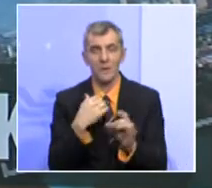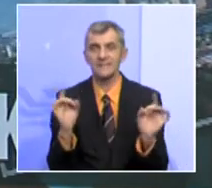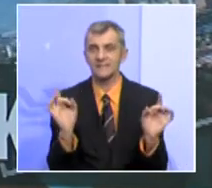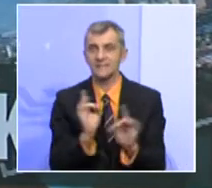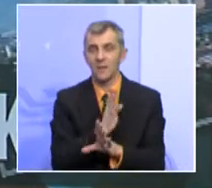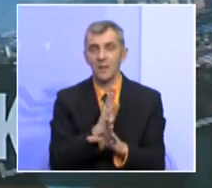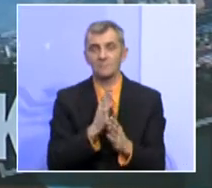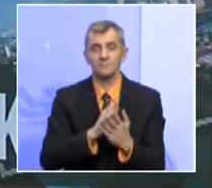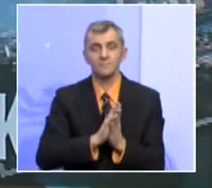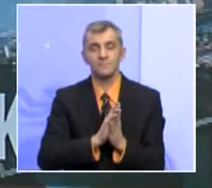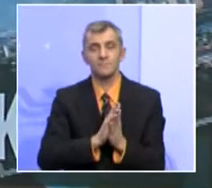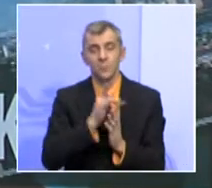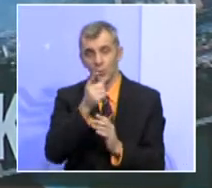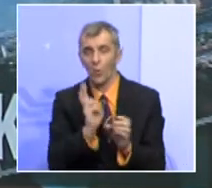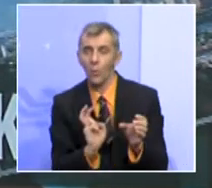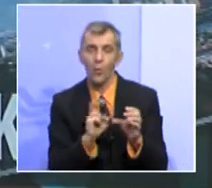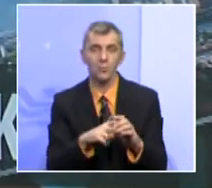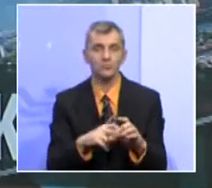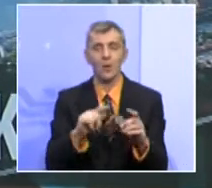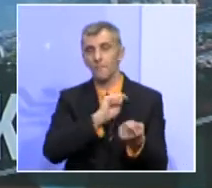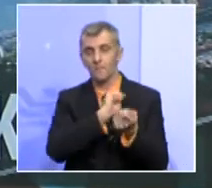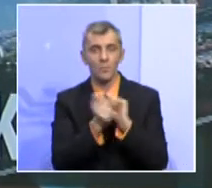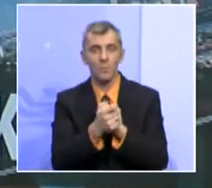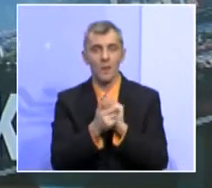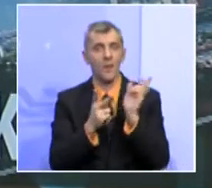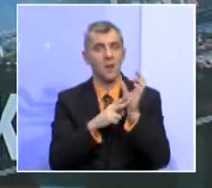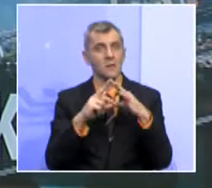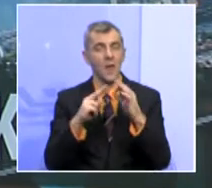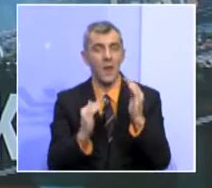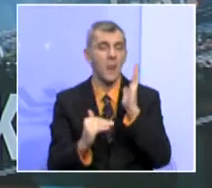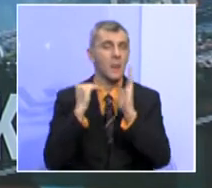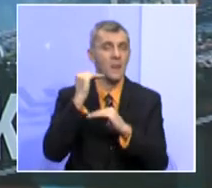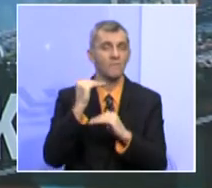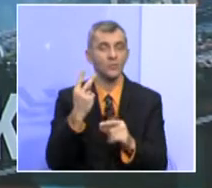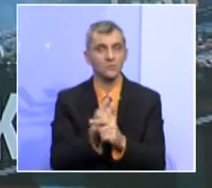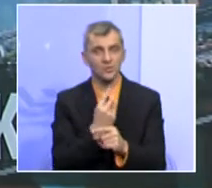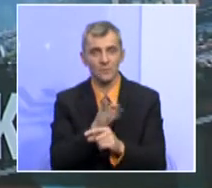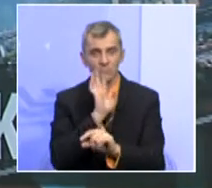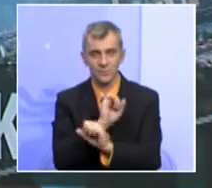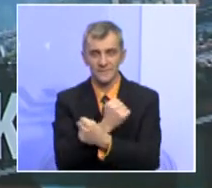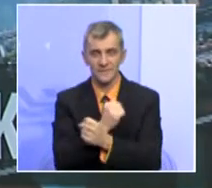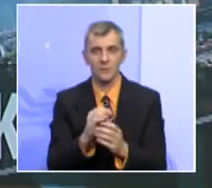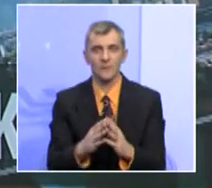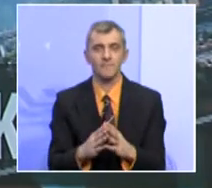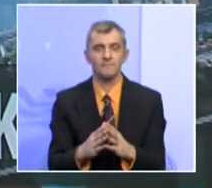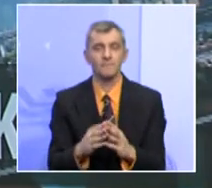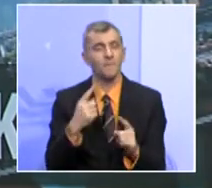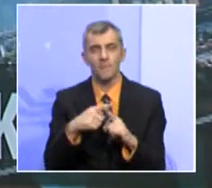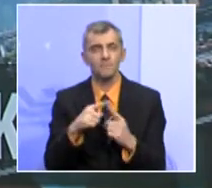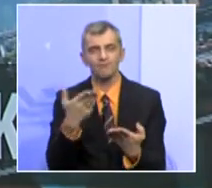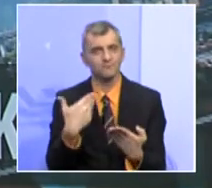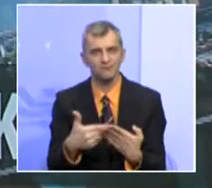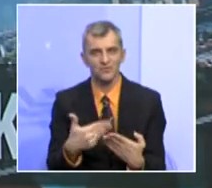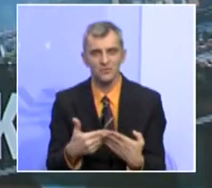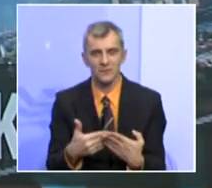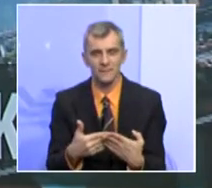ili sretan da to uključuje i promjene na razine države BiH jer činjenica je